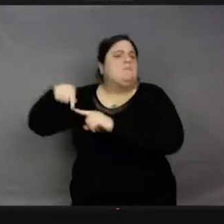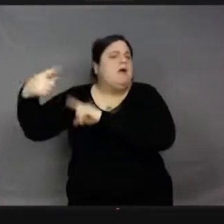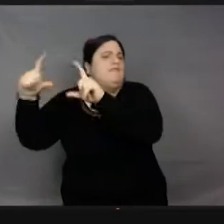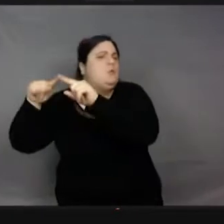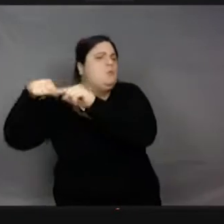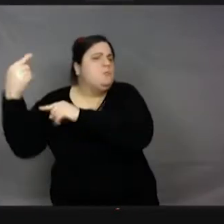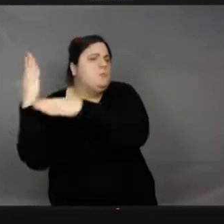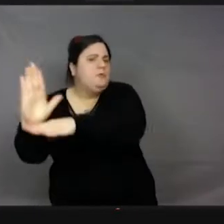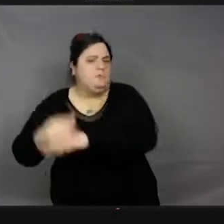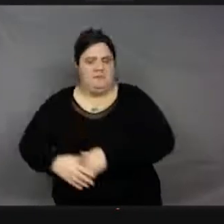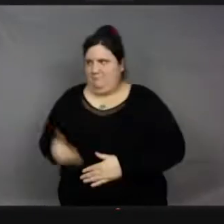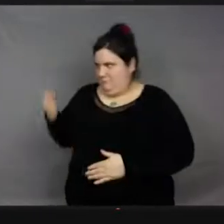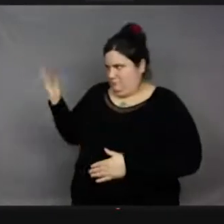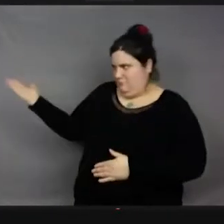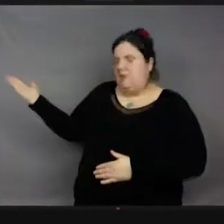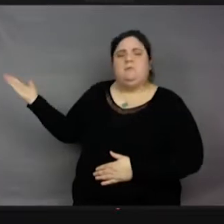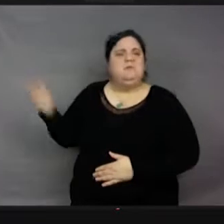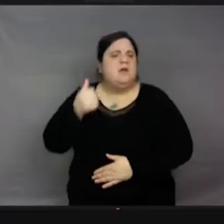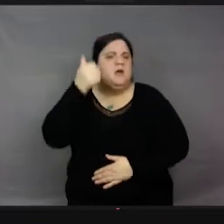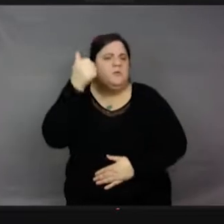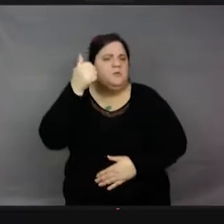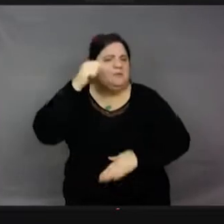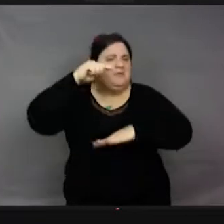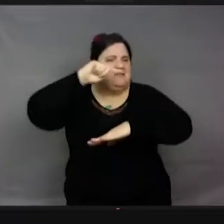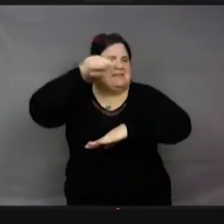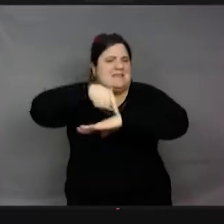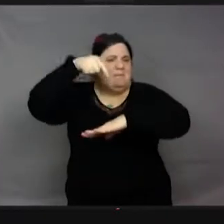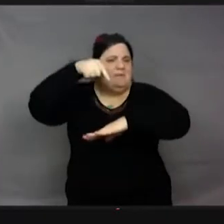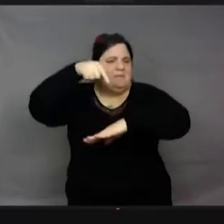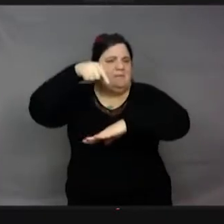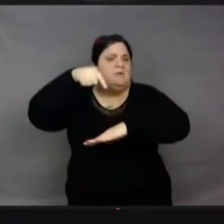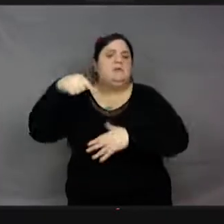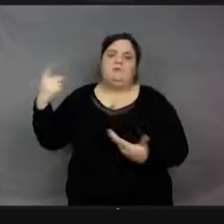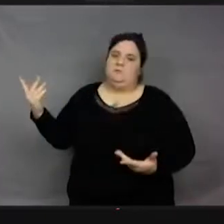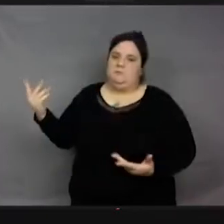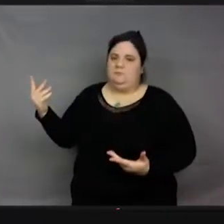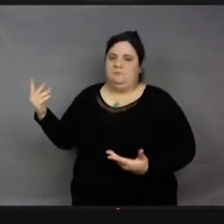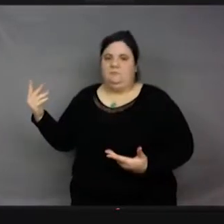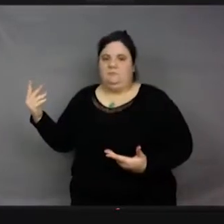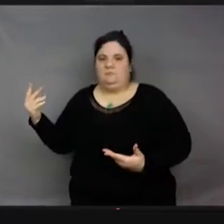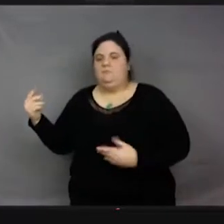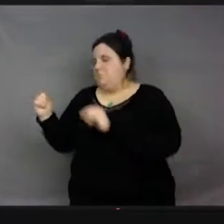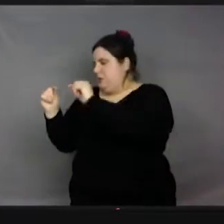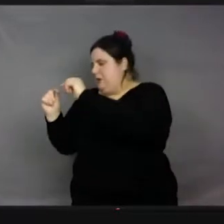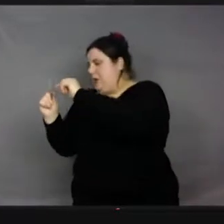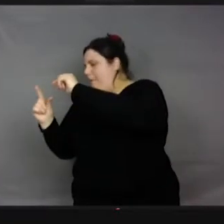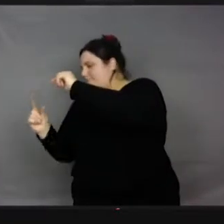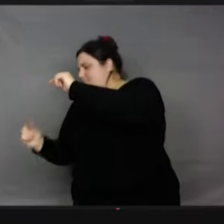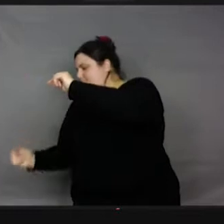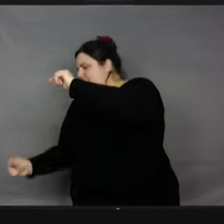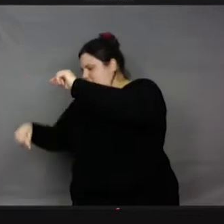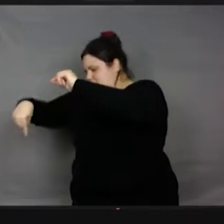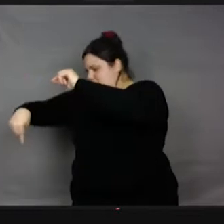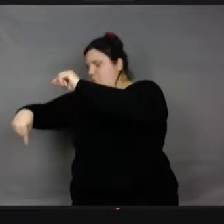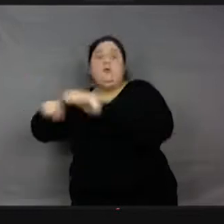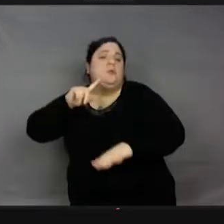'une qui est une guêpe et qui a un dard. Bon, OK, elle est debout, elle se tient debout, elle a les fesses pointues, mais le dard, de toute manière, il est à l'intérieur du corps. Donc, on ne le voit